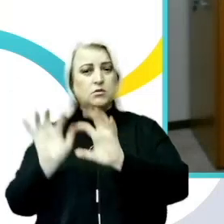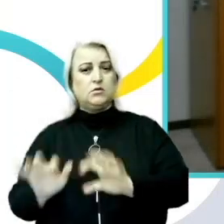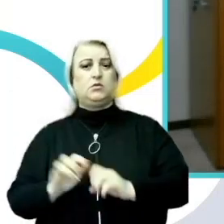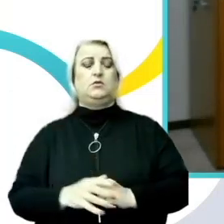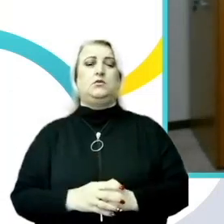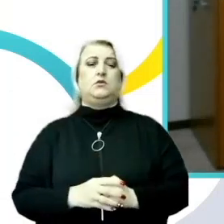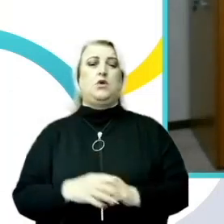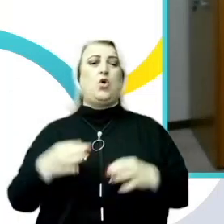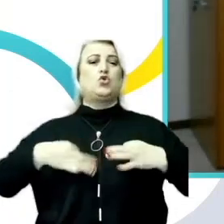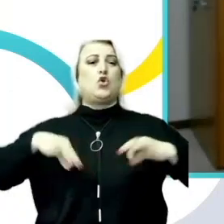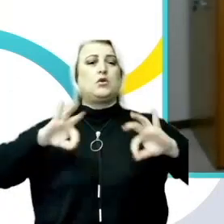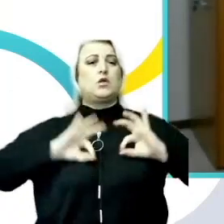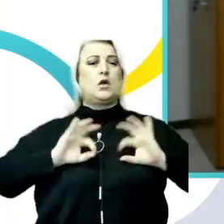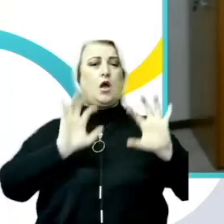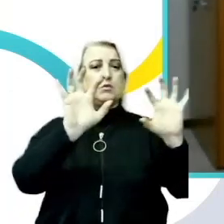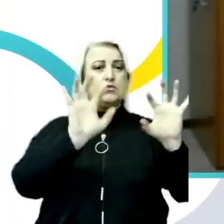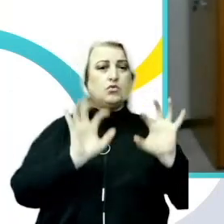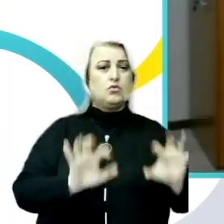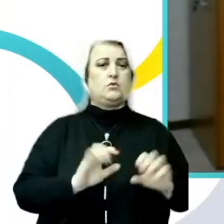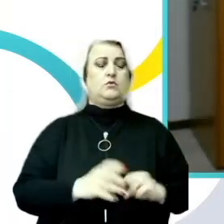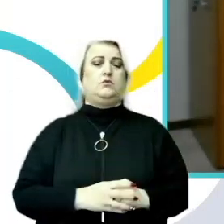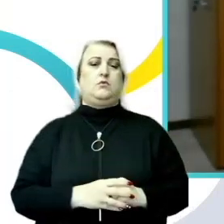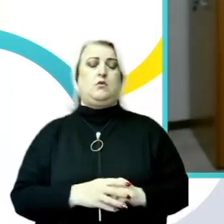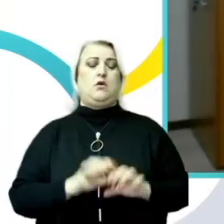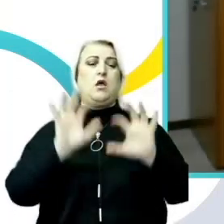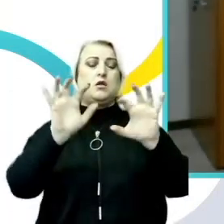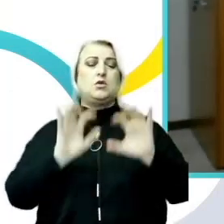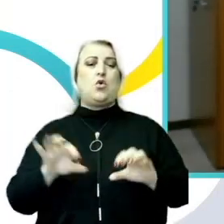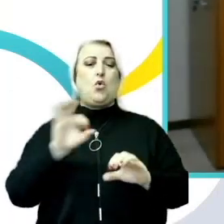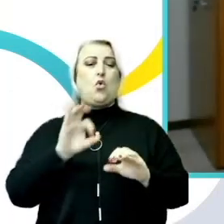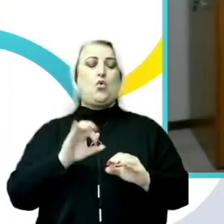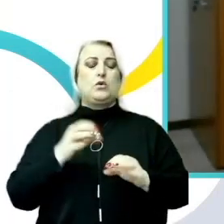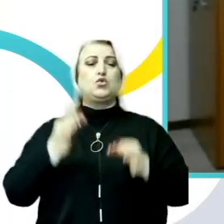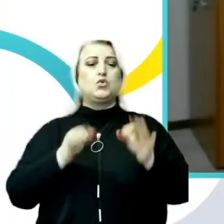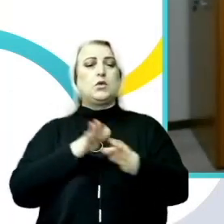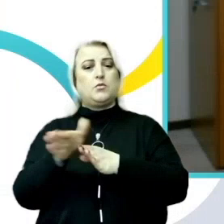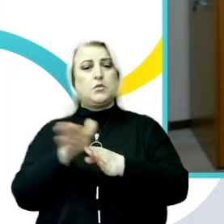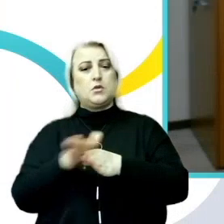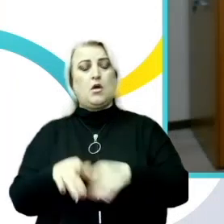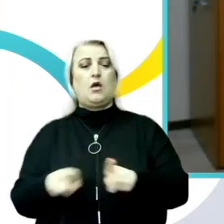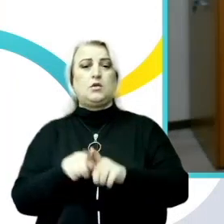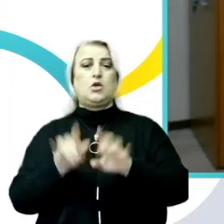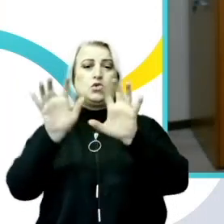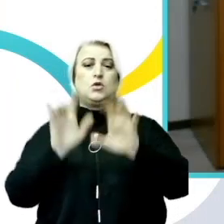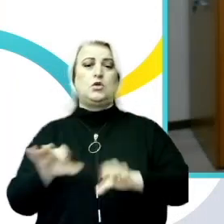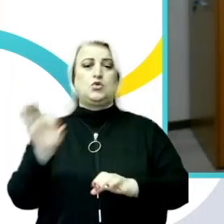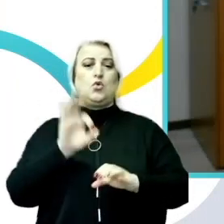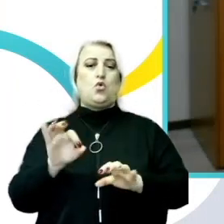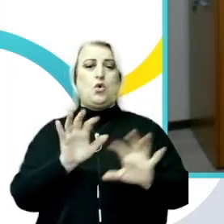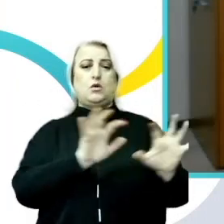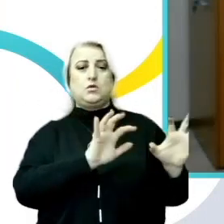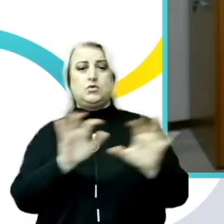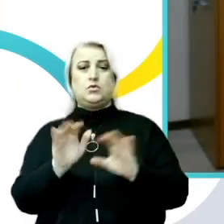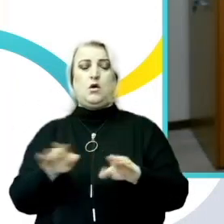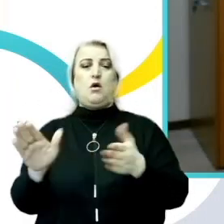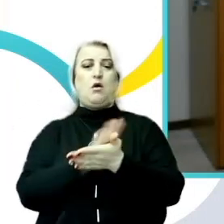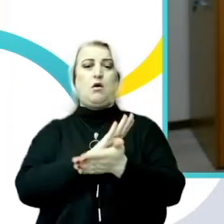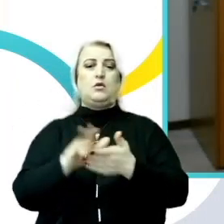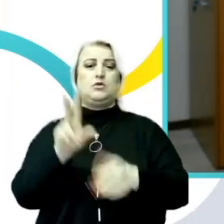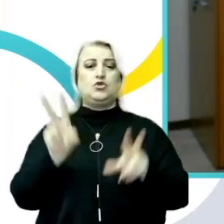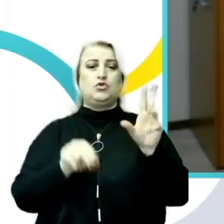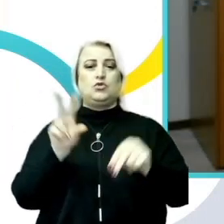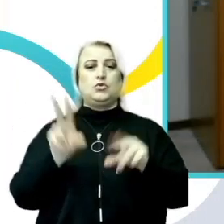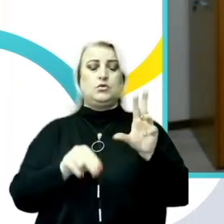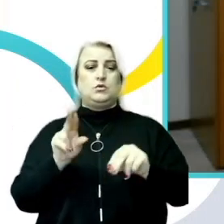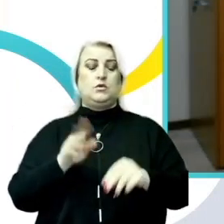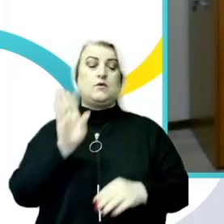notarelor, legea privind executorii judecătorești și, nu în timor rând, legea numărul 5 cu privire la asigurarea egalității de șanse între bărbați și femei.